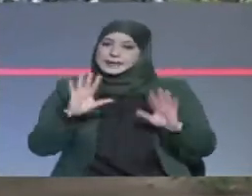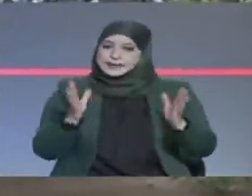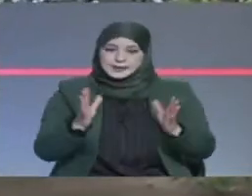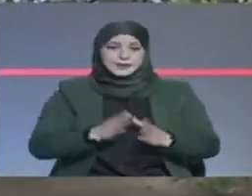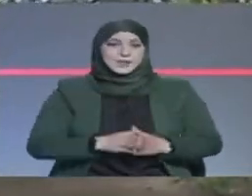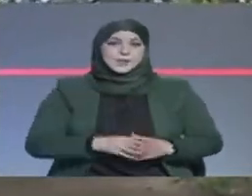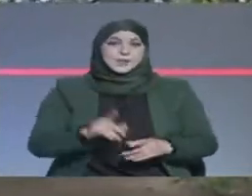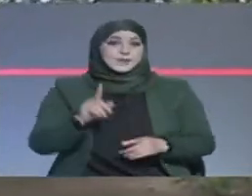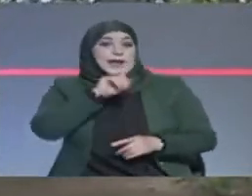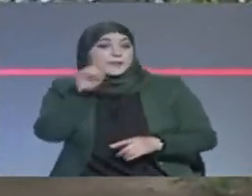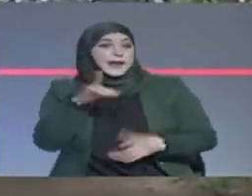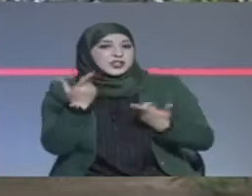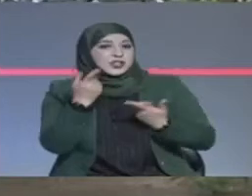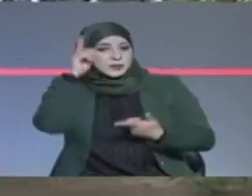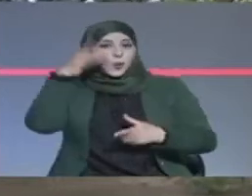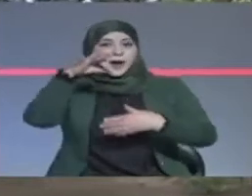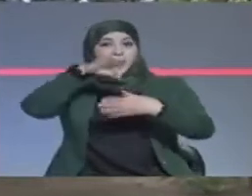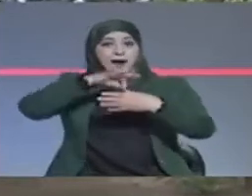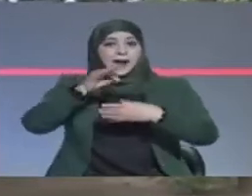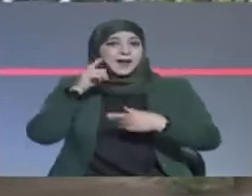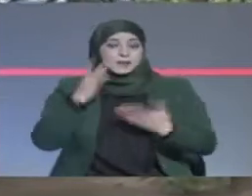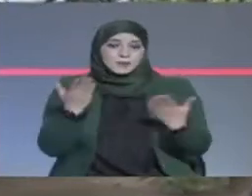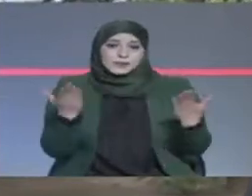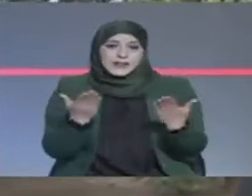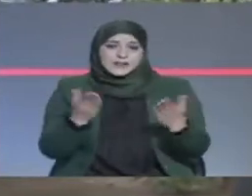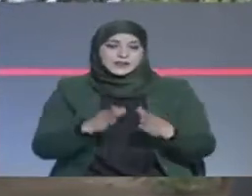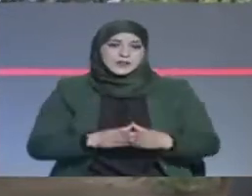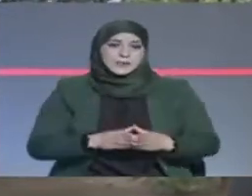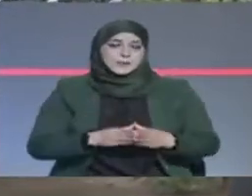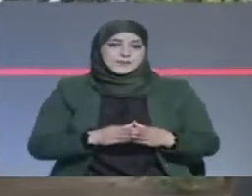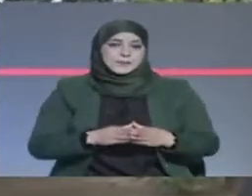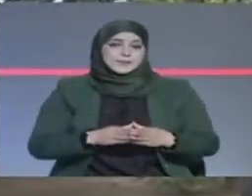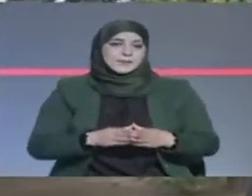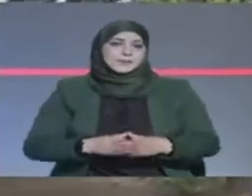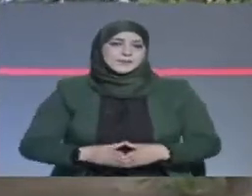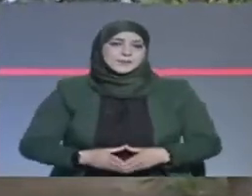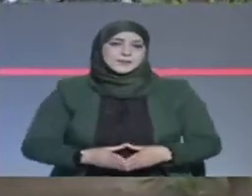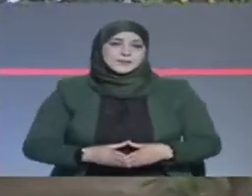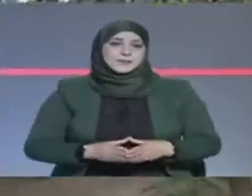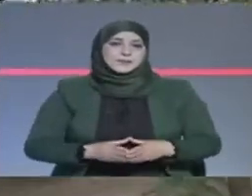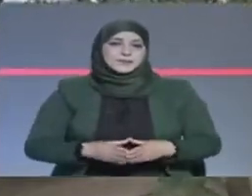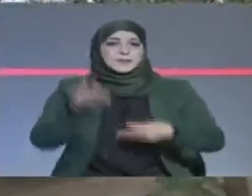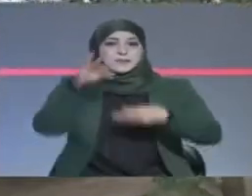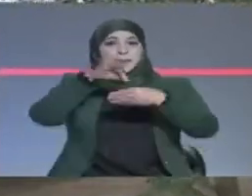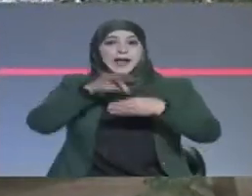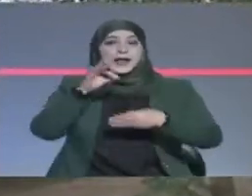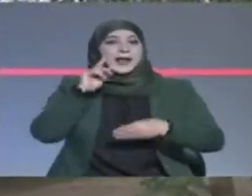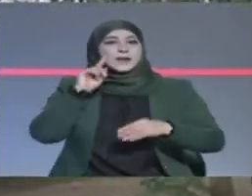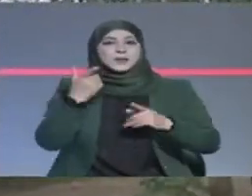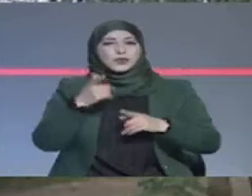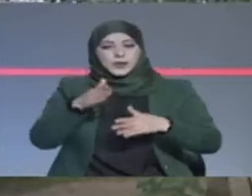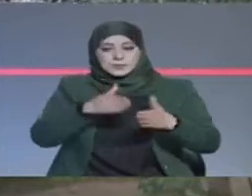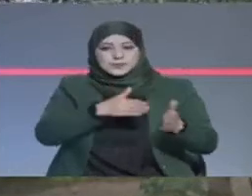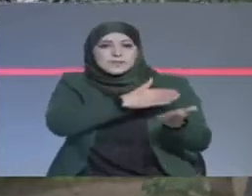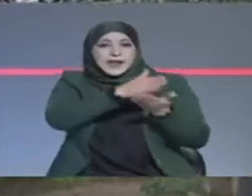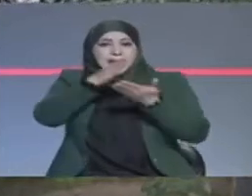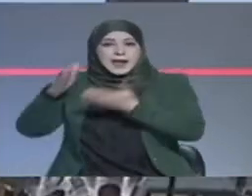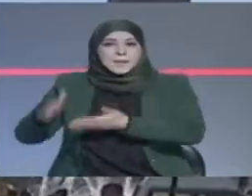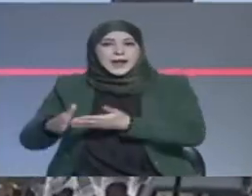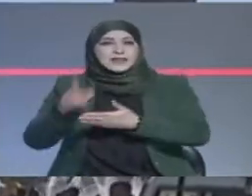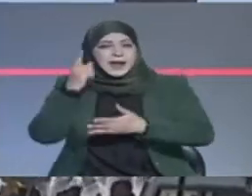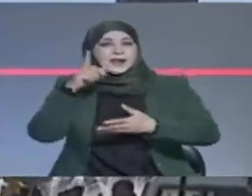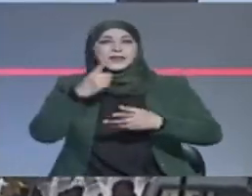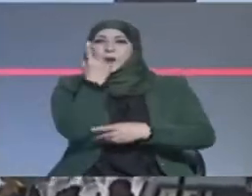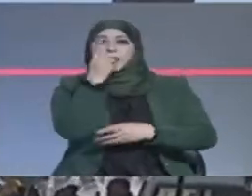يبدو أن الحل يمر عبر إبعاد أو استبعاد أحد مكونات